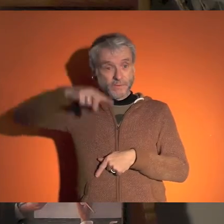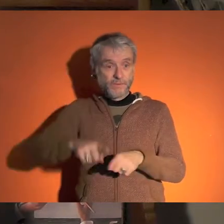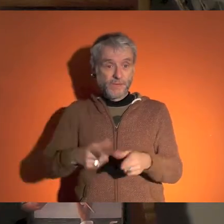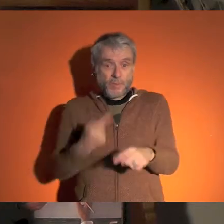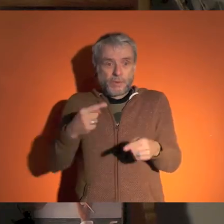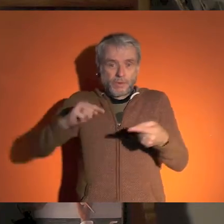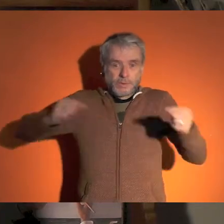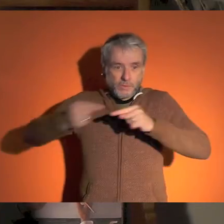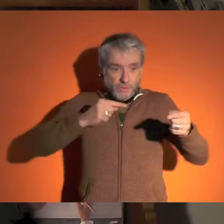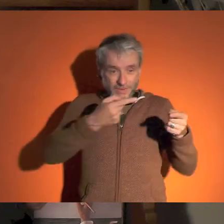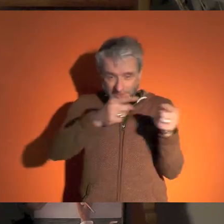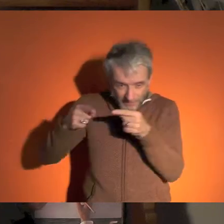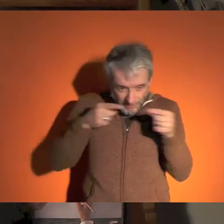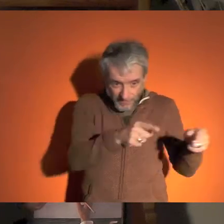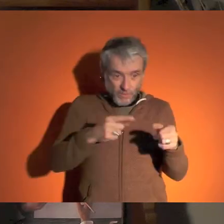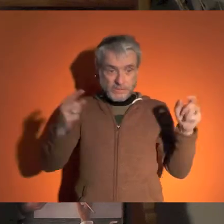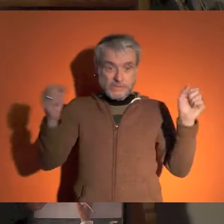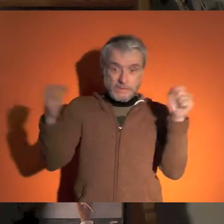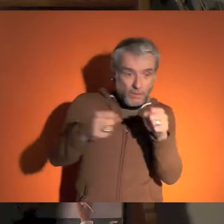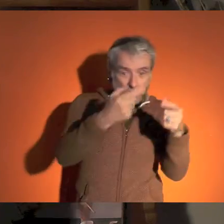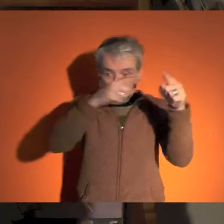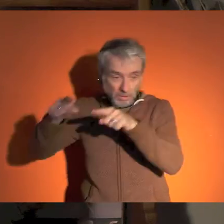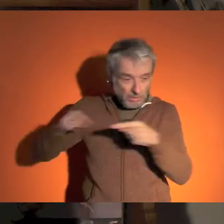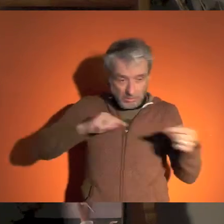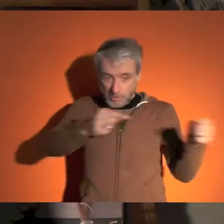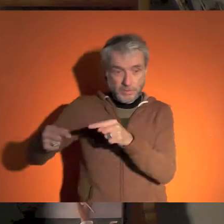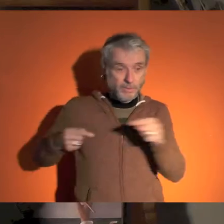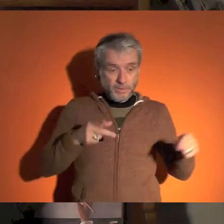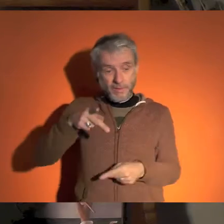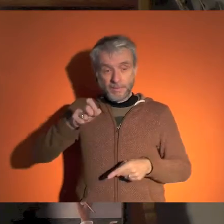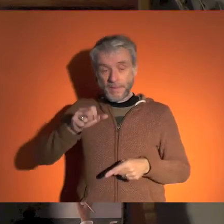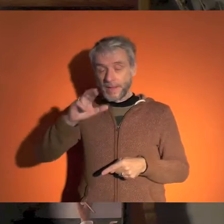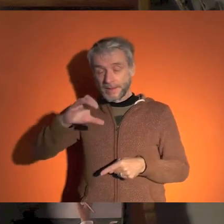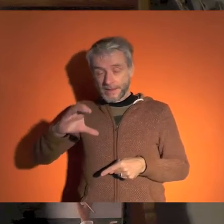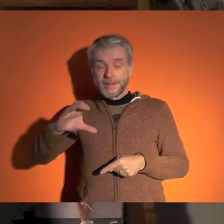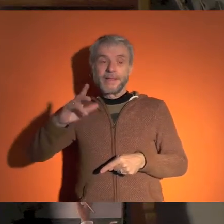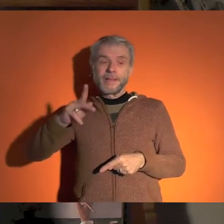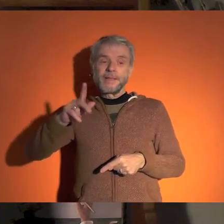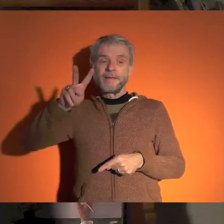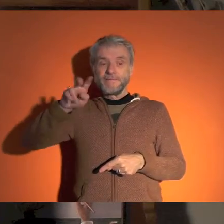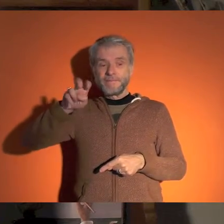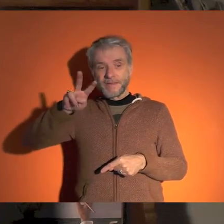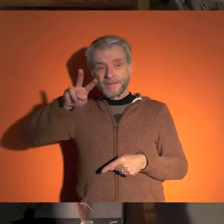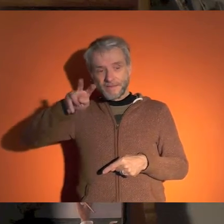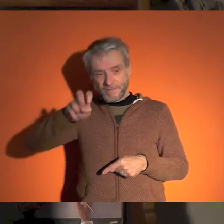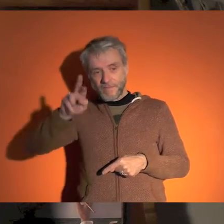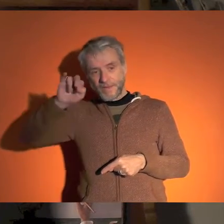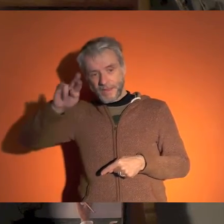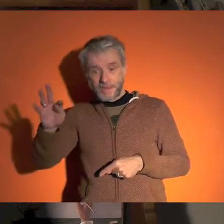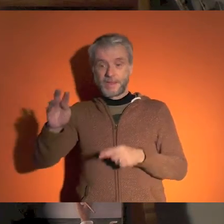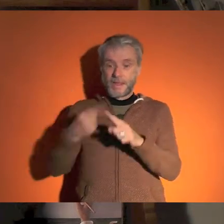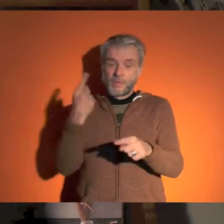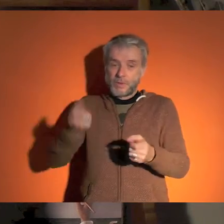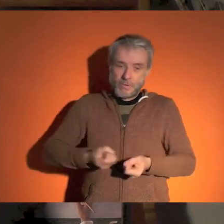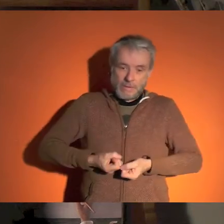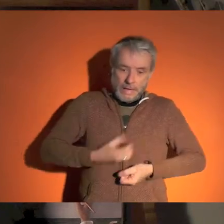en tant que candidate ni en tant que présidente. La philosophie, c'est ce qui va nous permettre de parler de nos différences, de parler de nos désaccords,